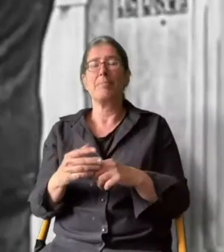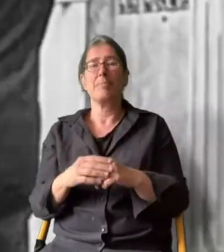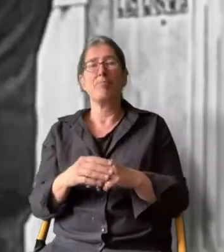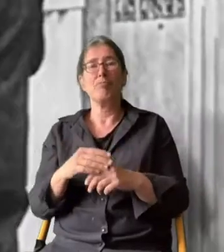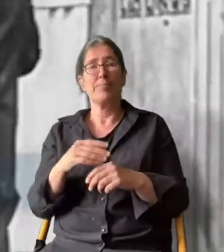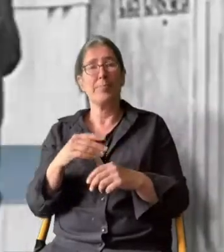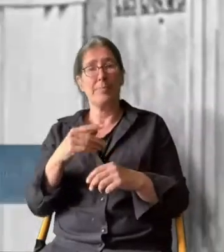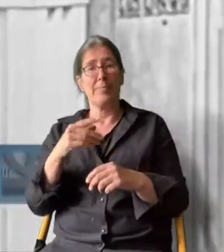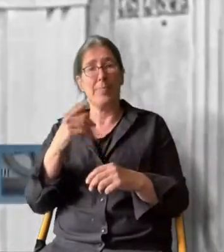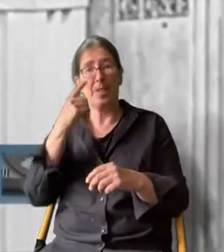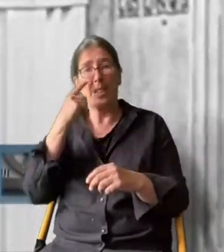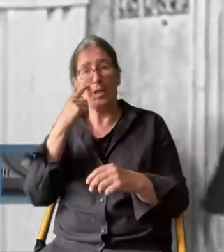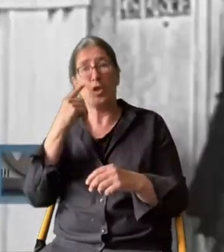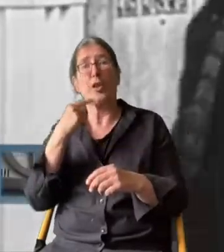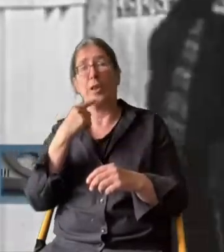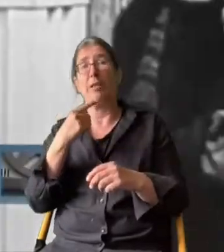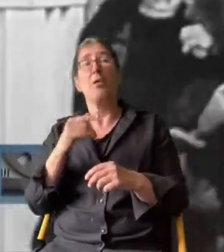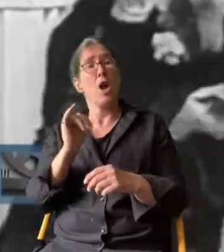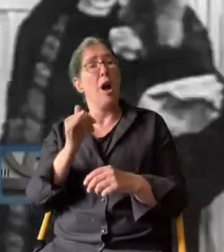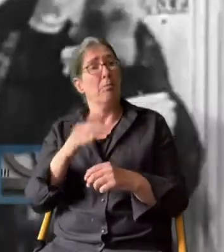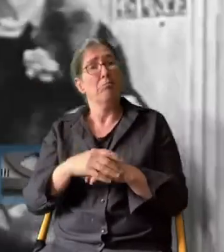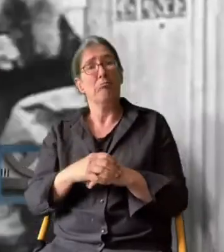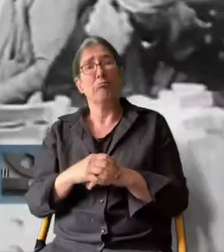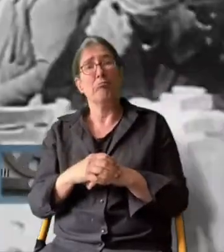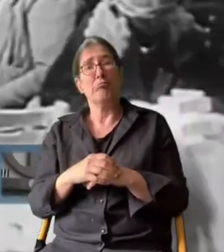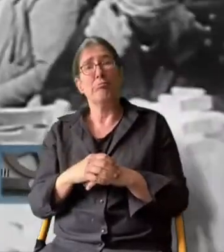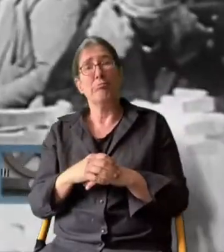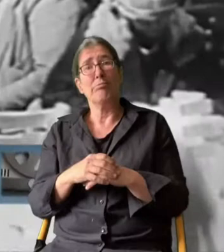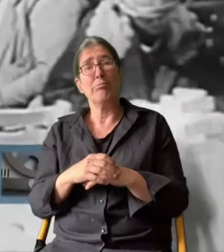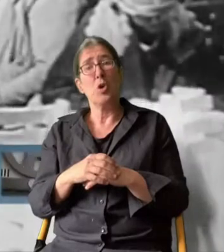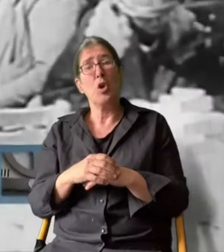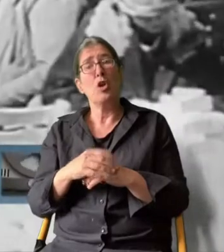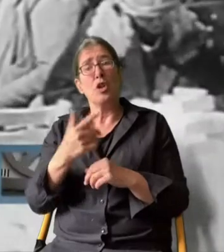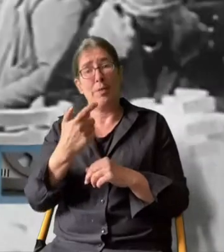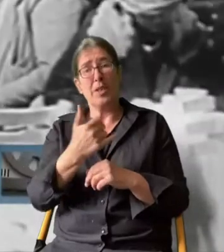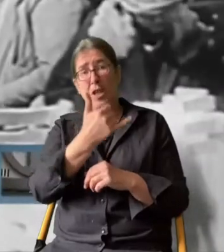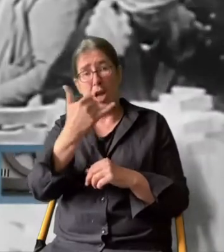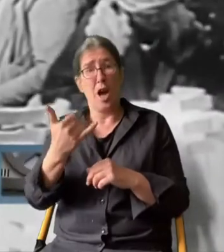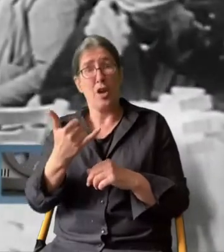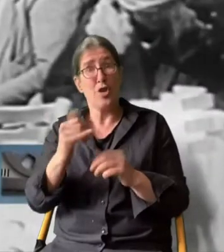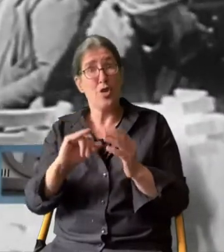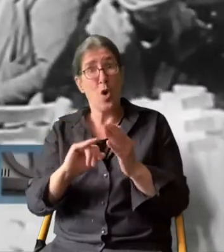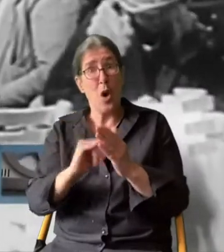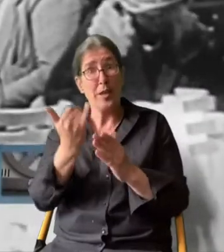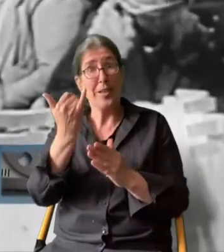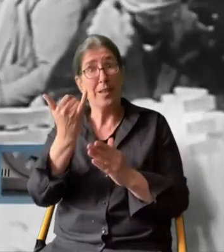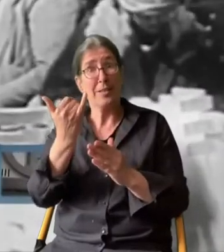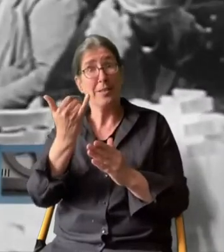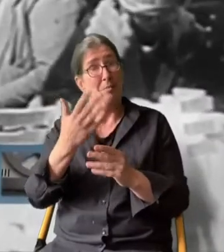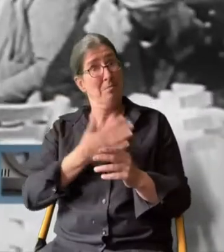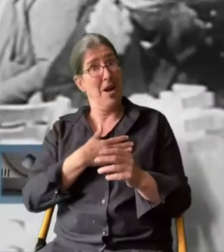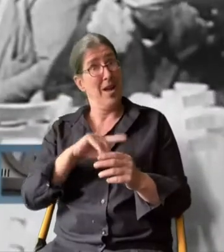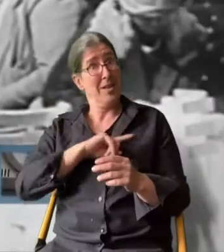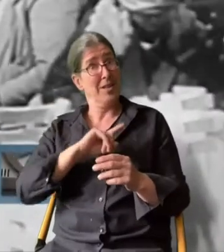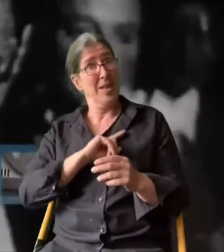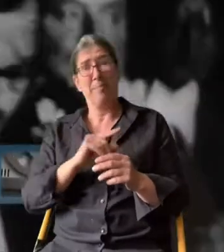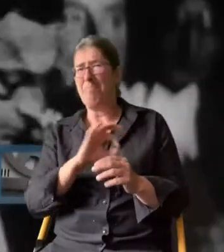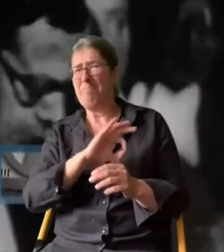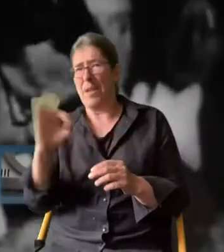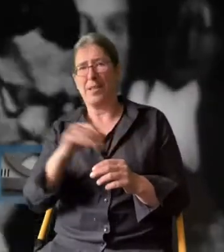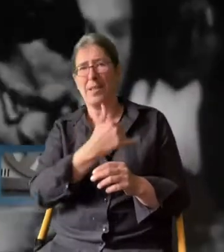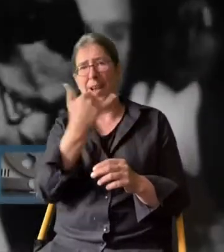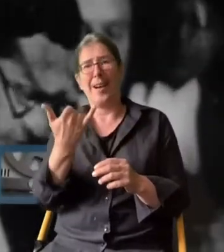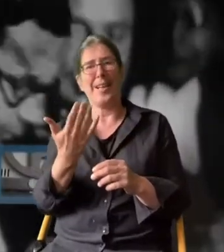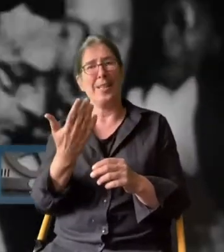Ja, ich konnte die 20er Jahre auch durchaus als die Goldenen, vielleicht auch beinahe die Goldenen